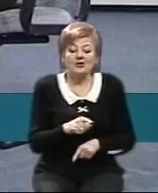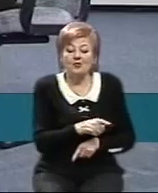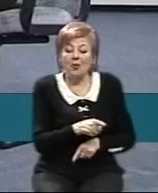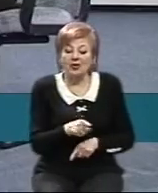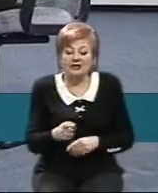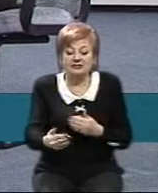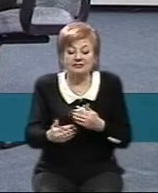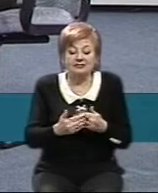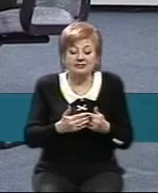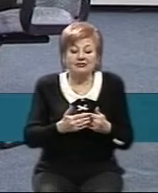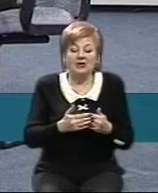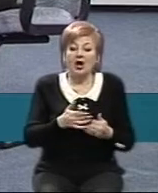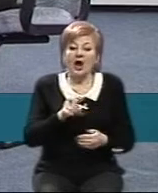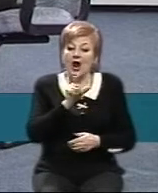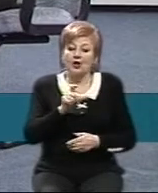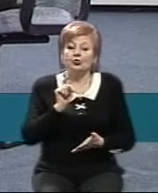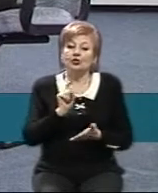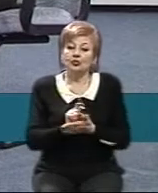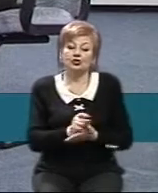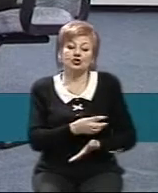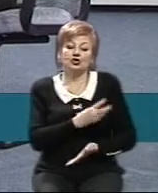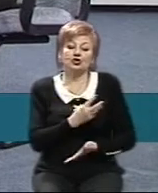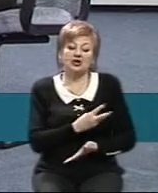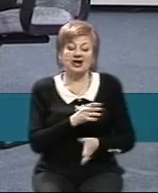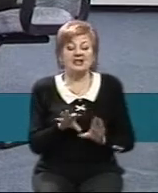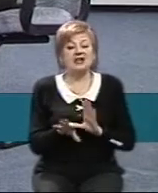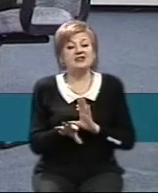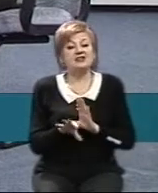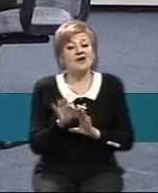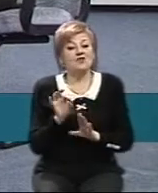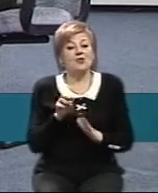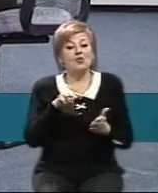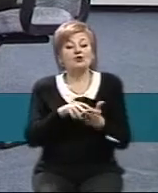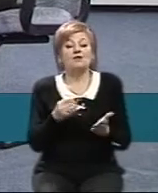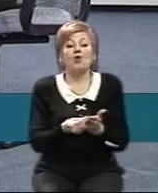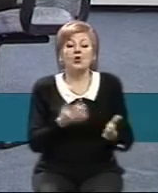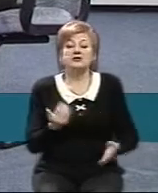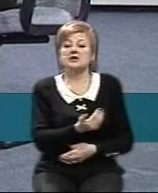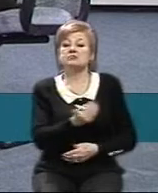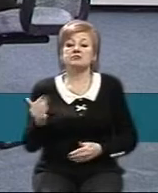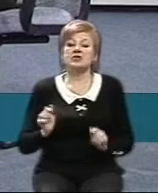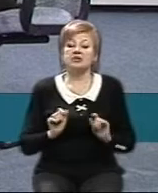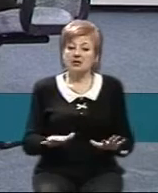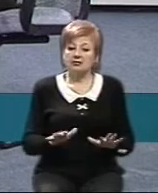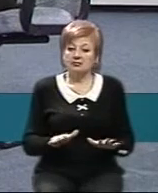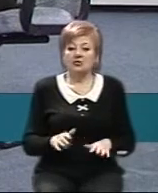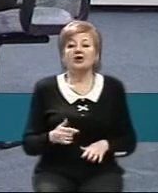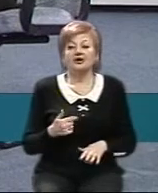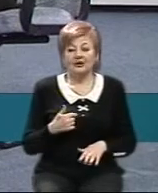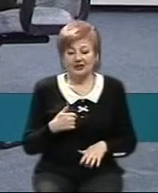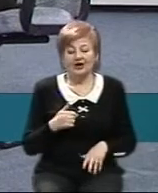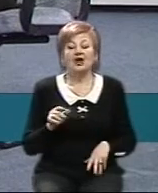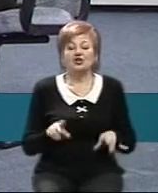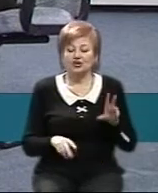підходить, громадяни України мають бажання на виборах поставити оцінку їхнім діям. Я вважаю, що один із